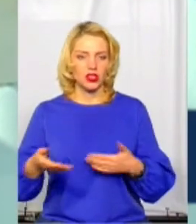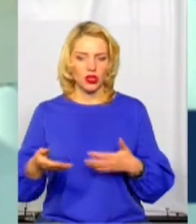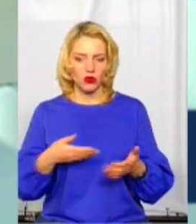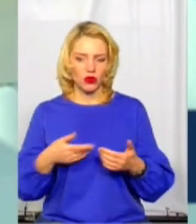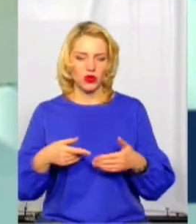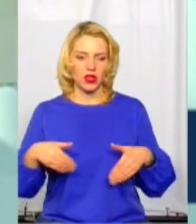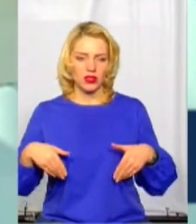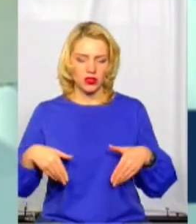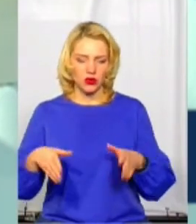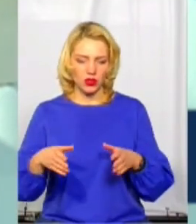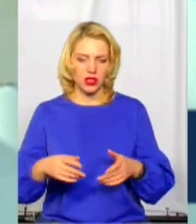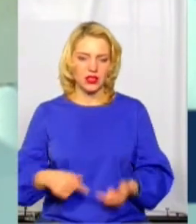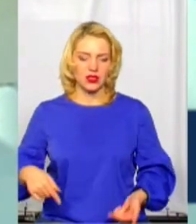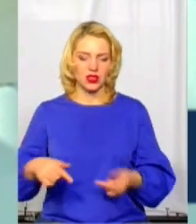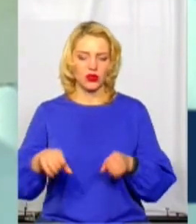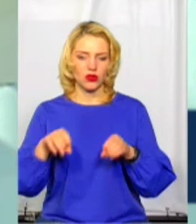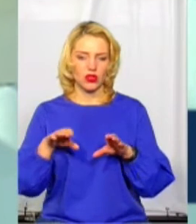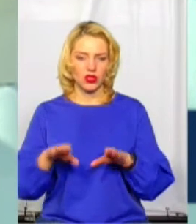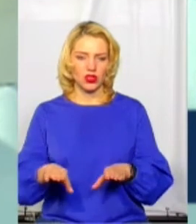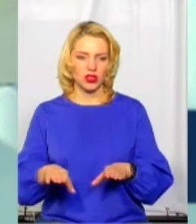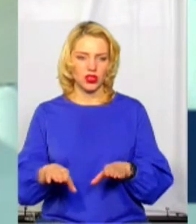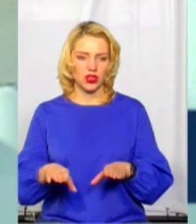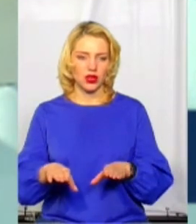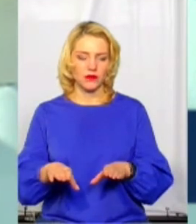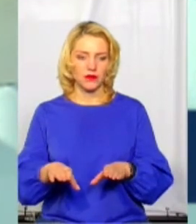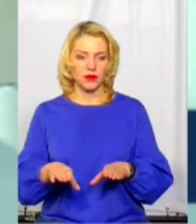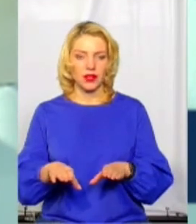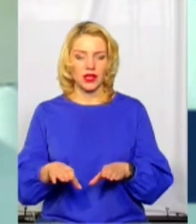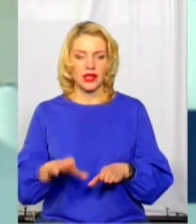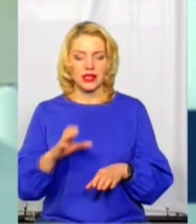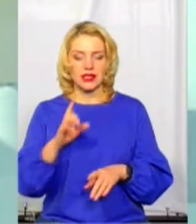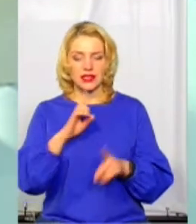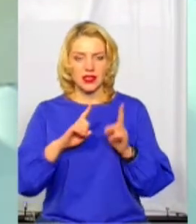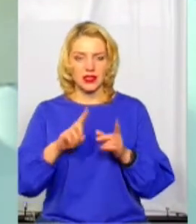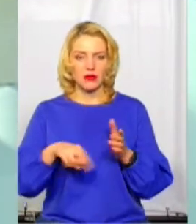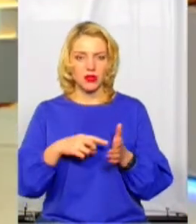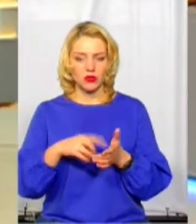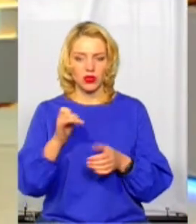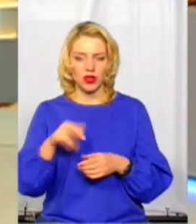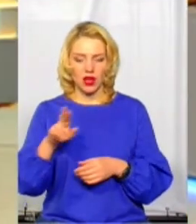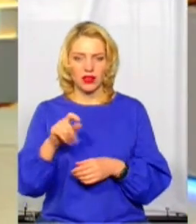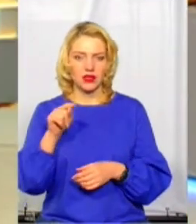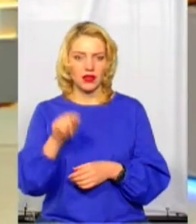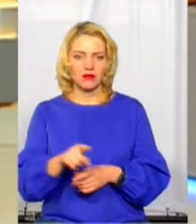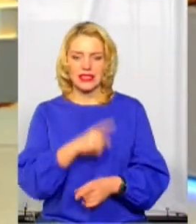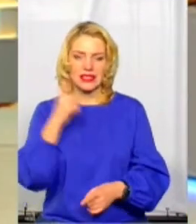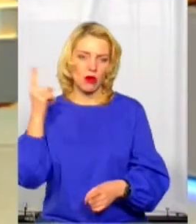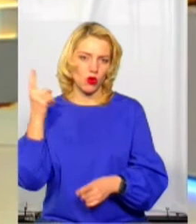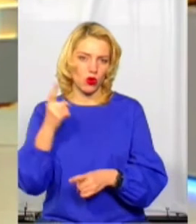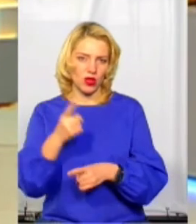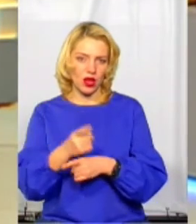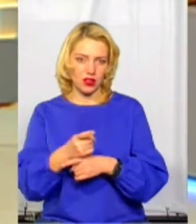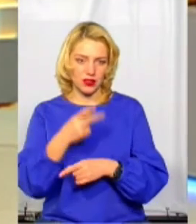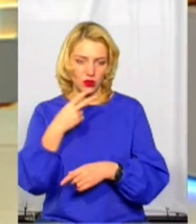згідно рішення сесії міської ради Хмельницькому, вона віднесена до місця, на якому забороняється куріння. Без варіантів. Так.